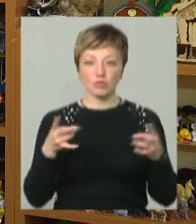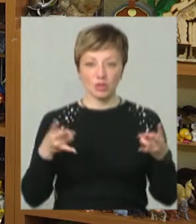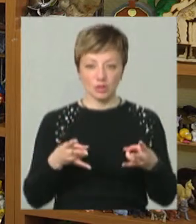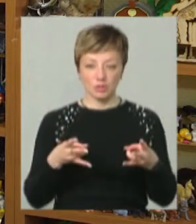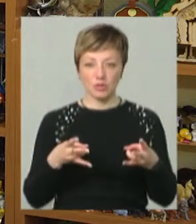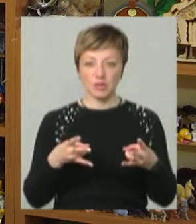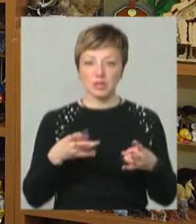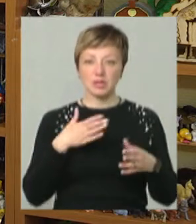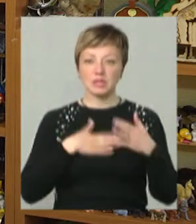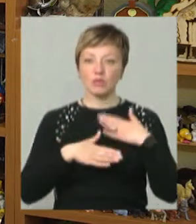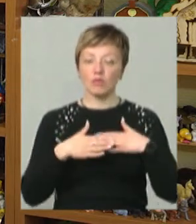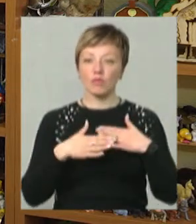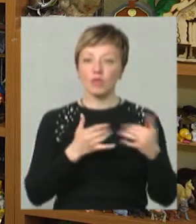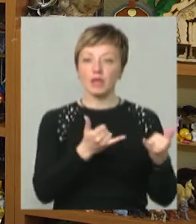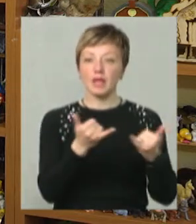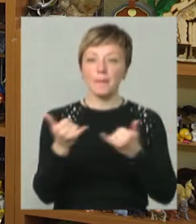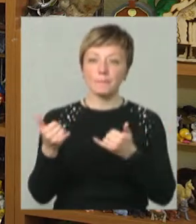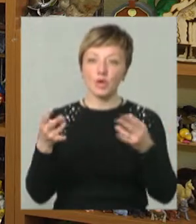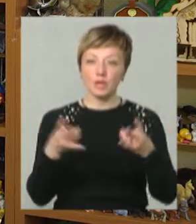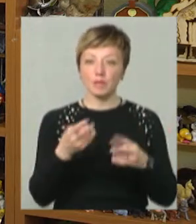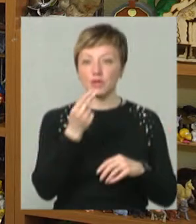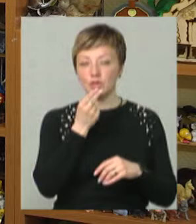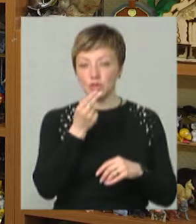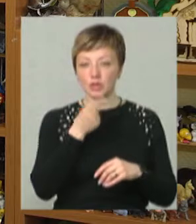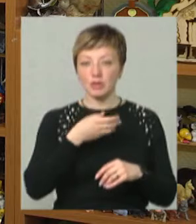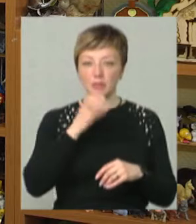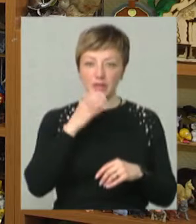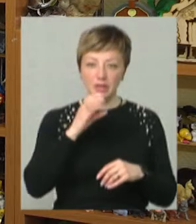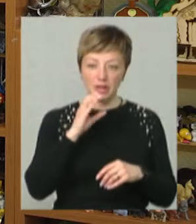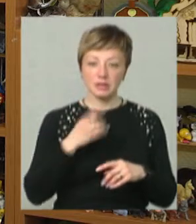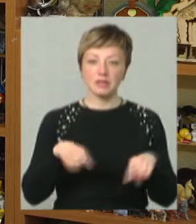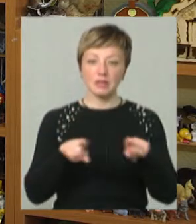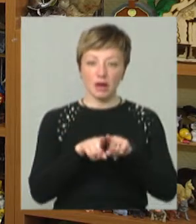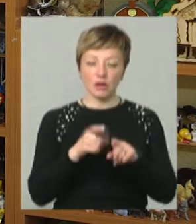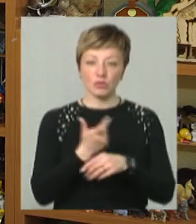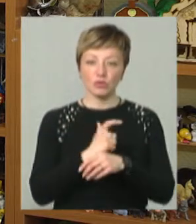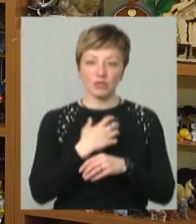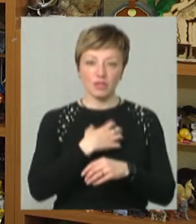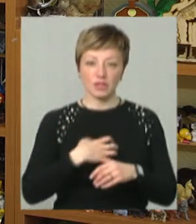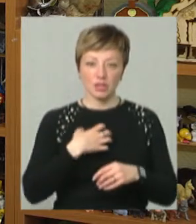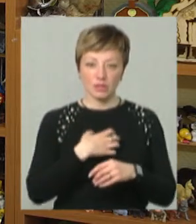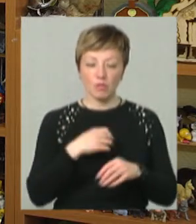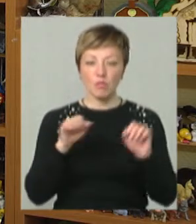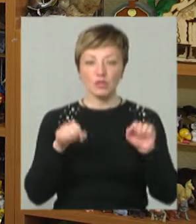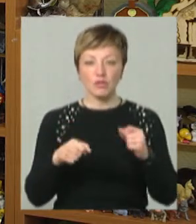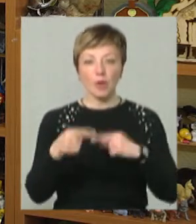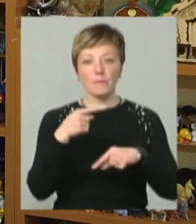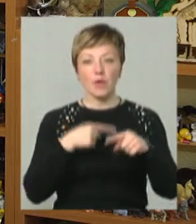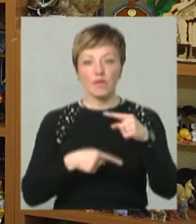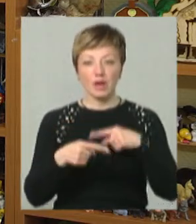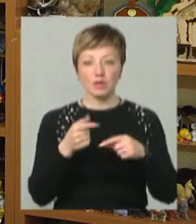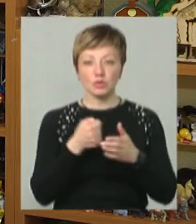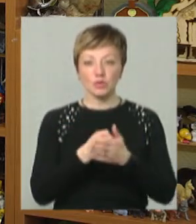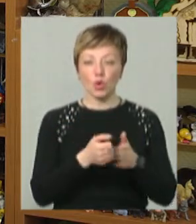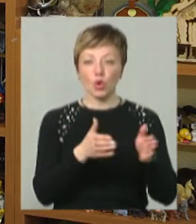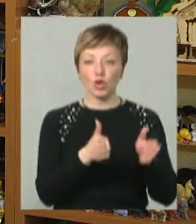Задоволення потреб, їжа, пиття – це також дуже важливо. Можливо, повернення до